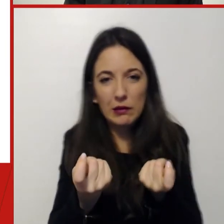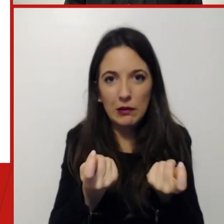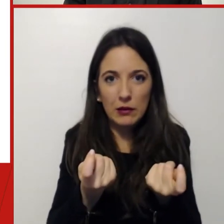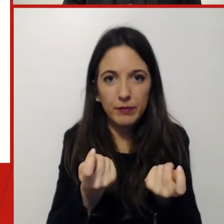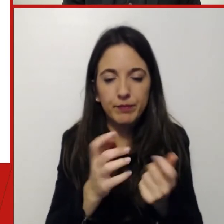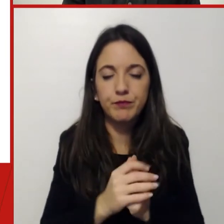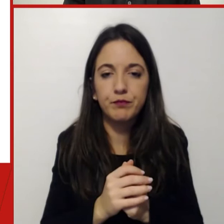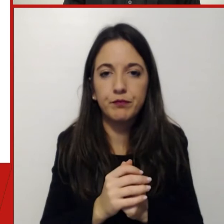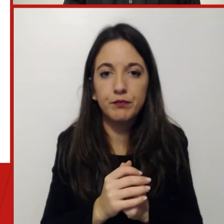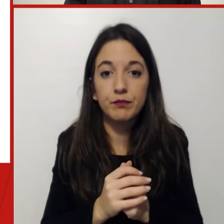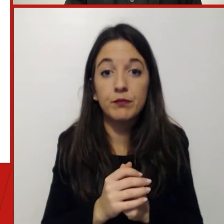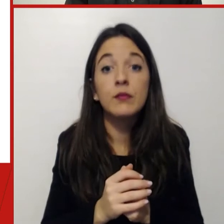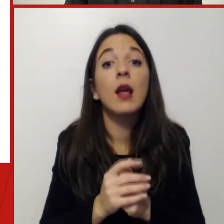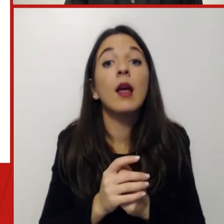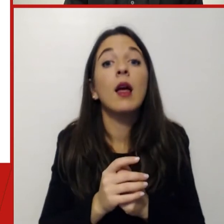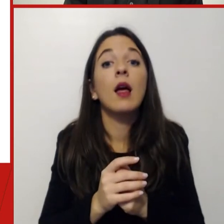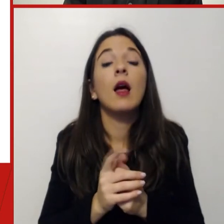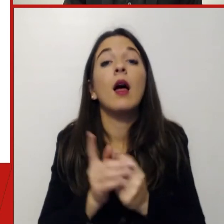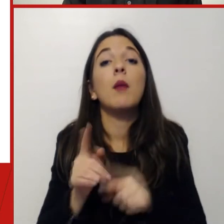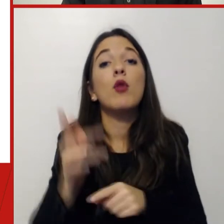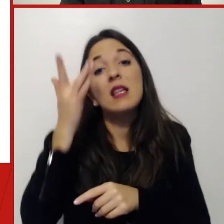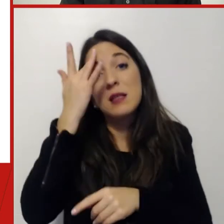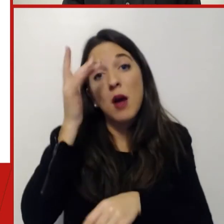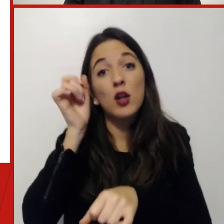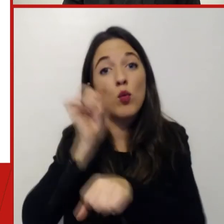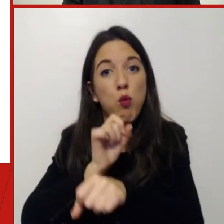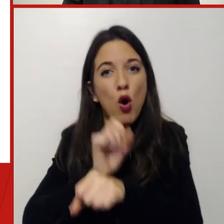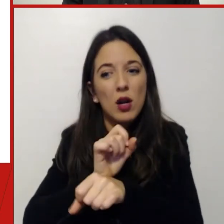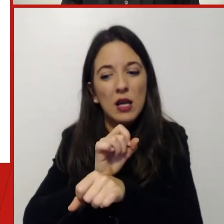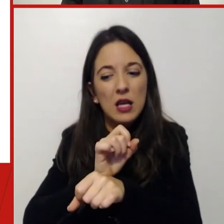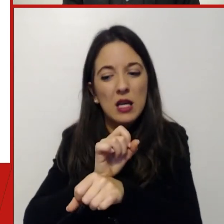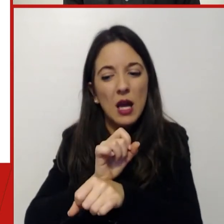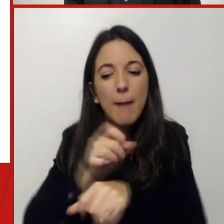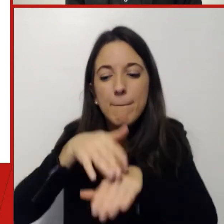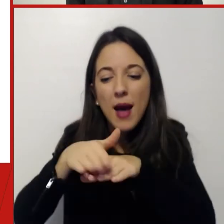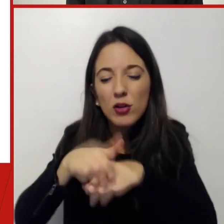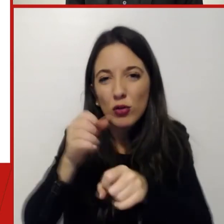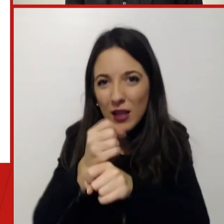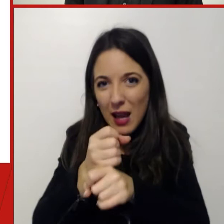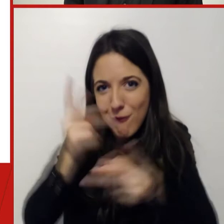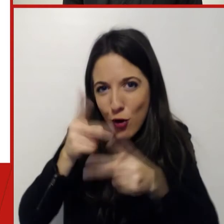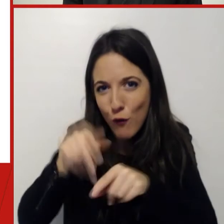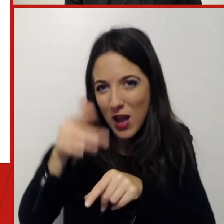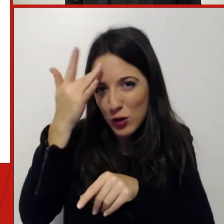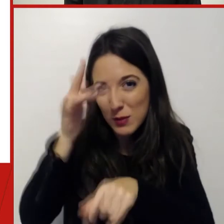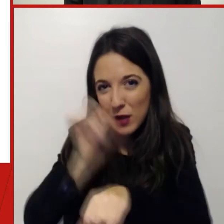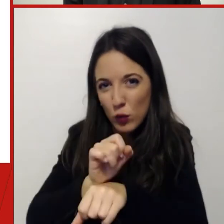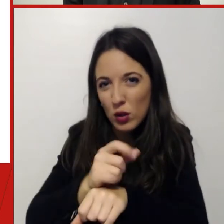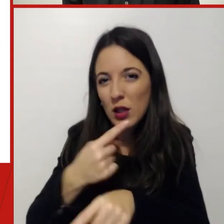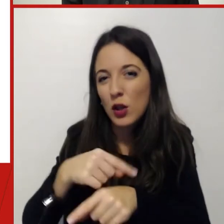working è un'innovazione di significato, non è tecnologia, non è regolazione,